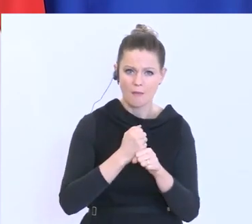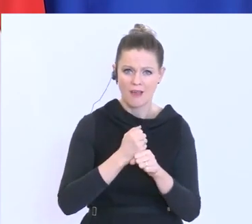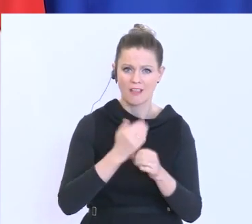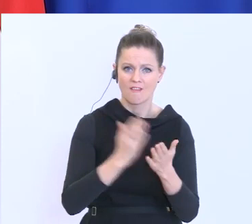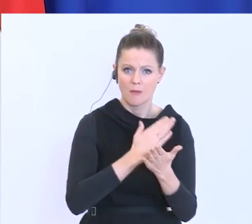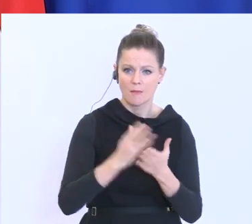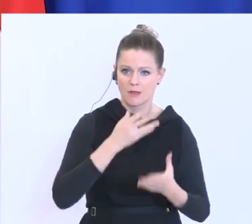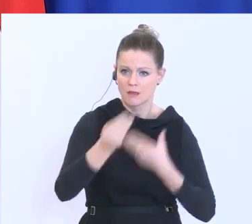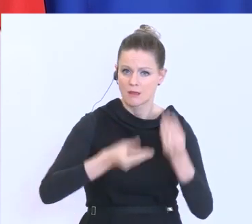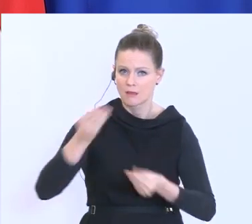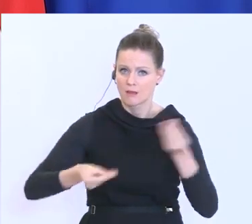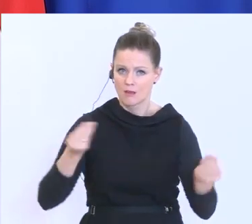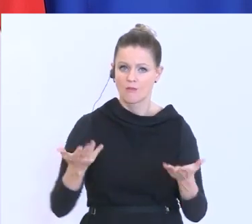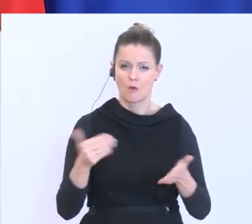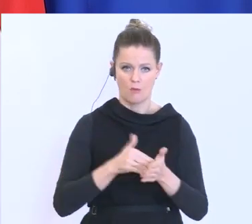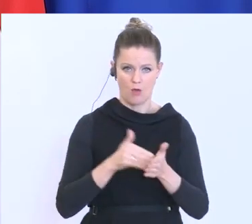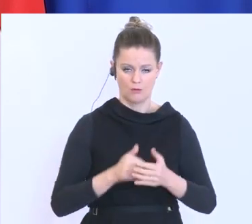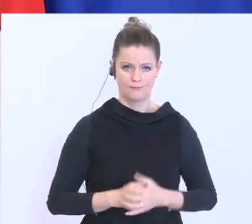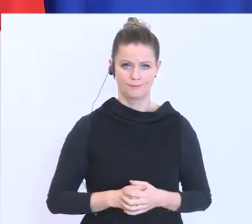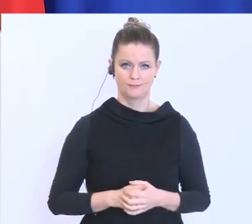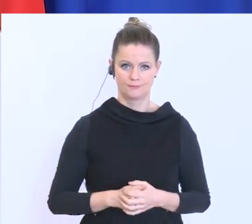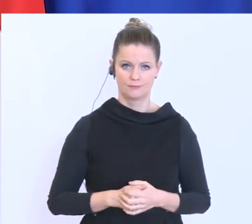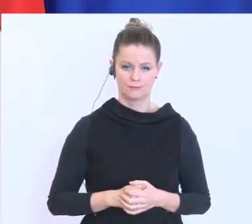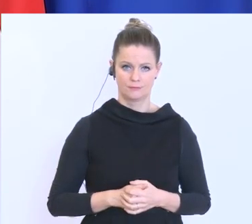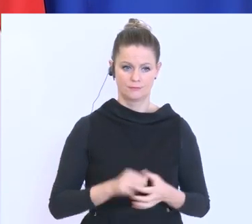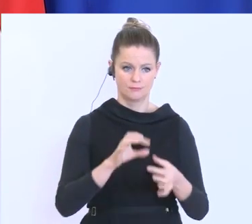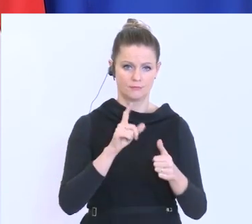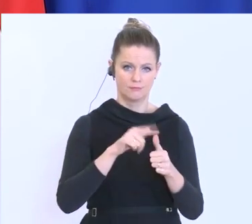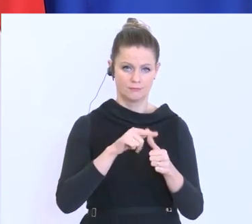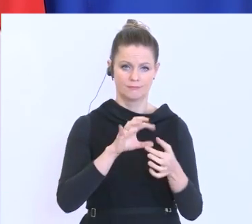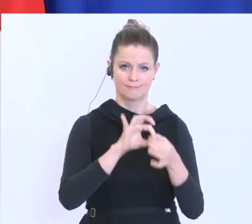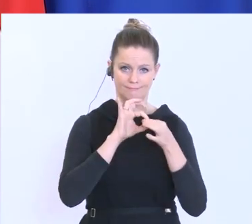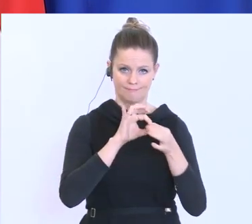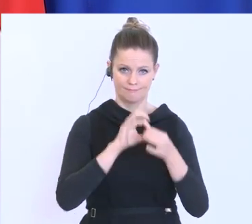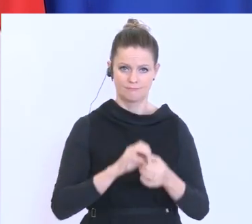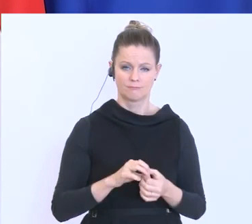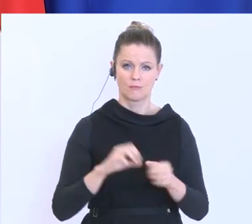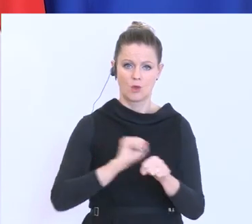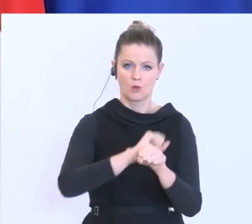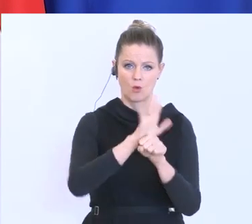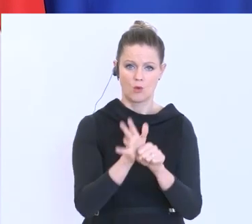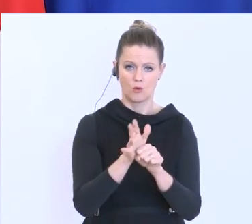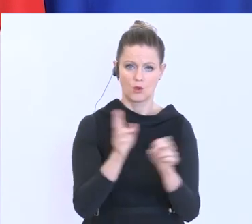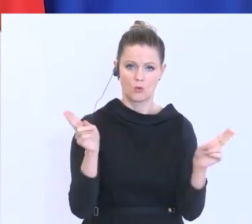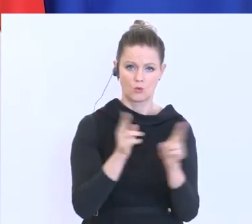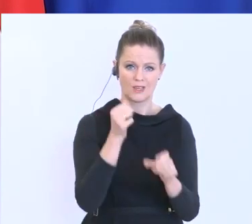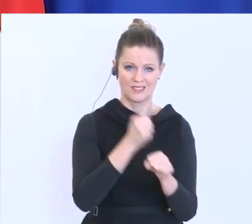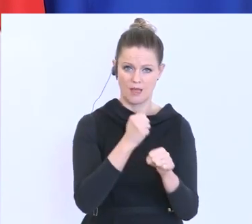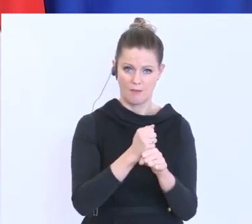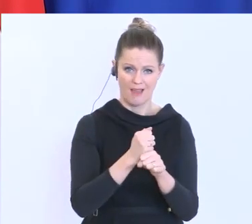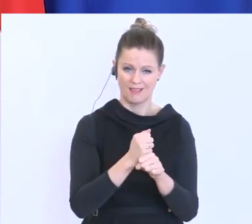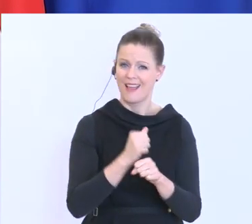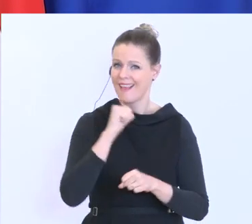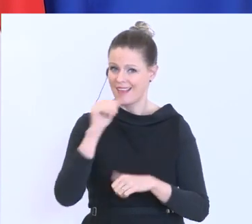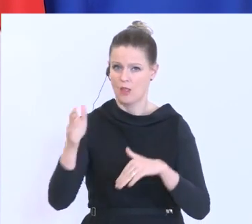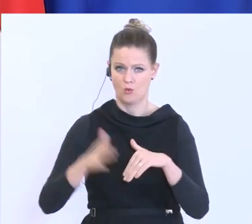und wichtig gebraucht werden. Zum Punkt 1 die Corona-Kurzarbeit vor Kündigung unbedingt